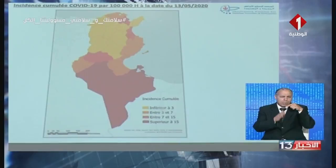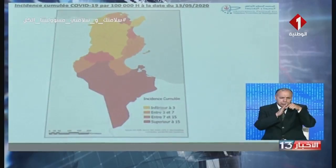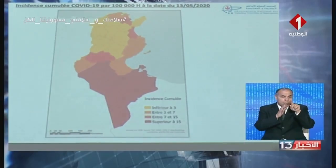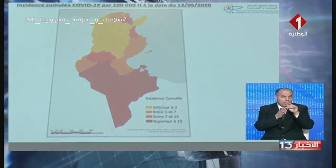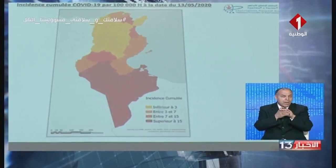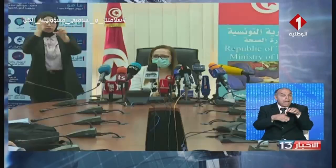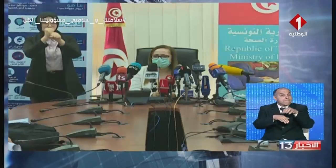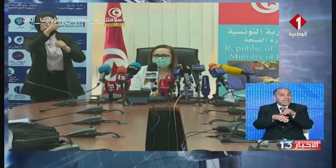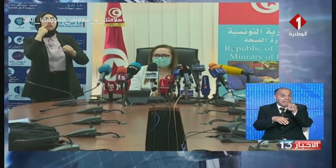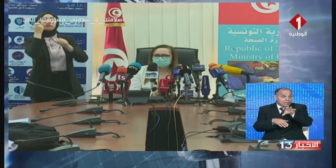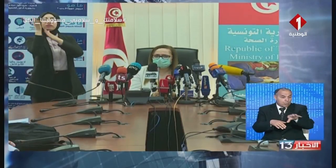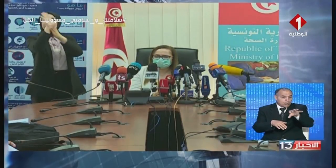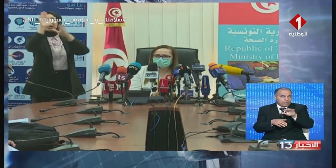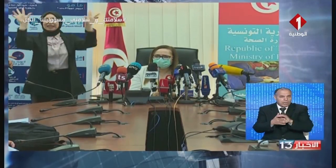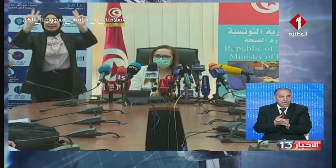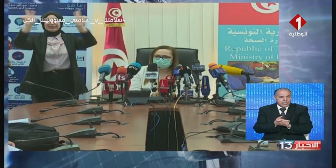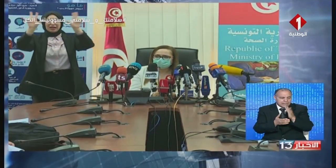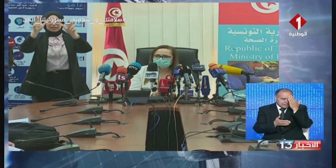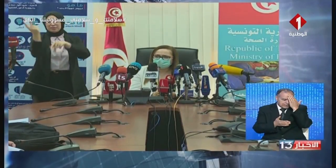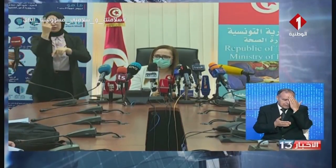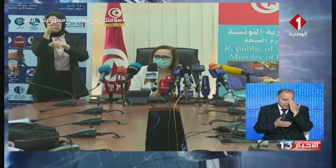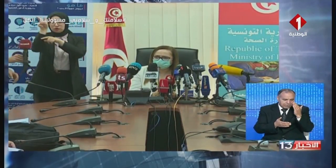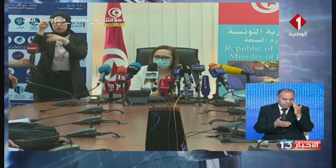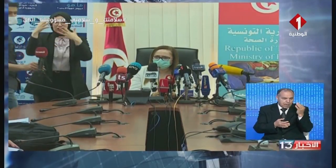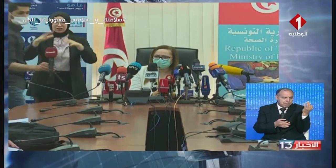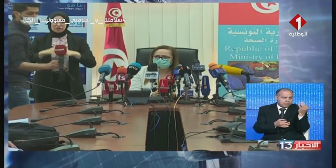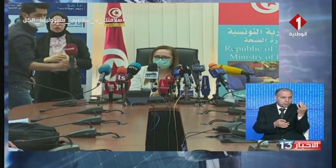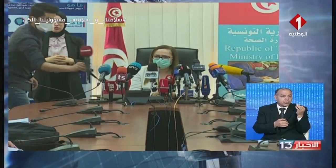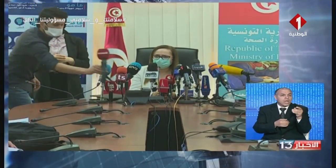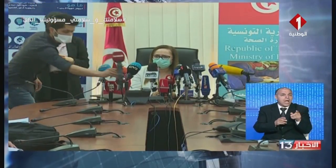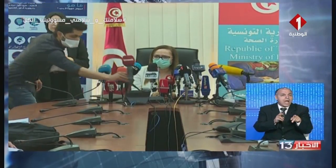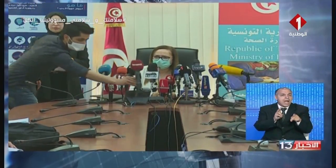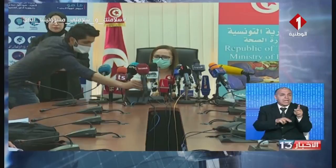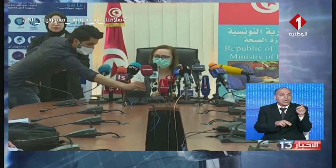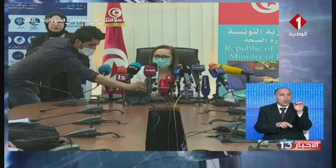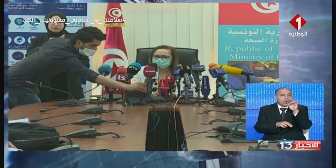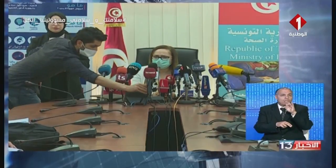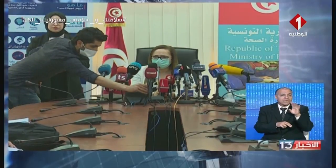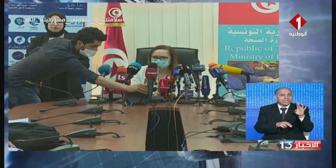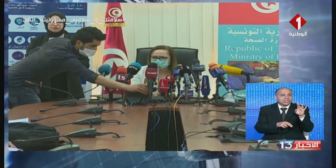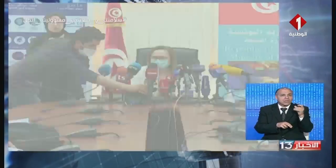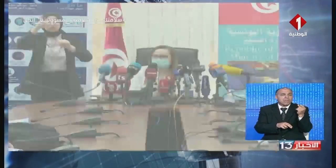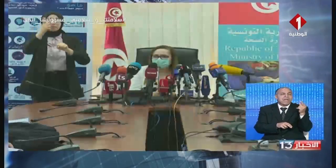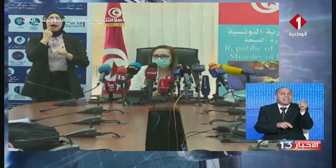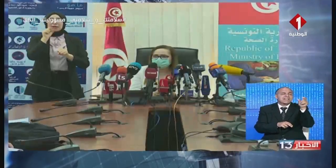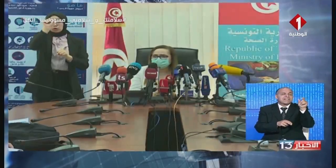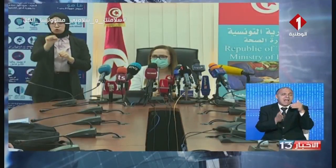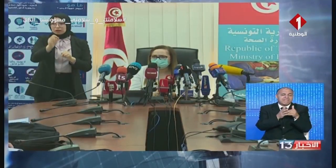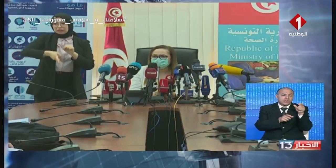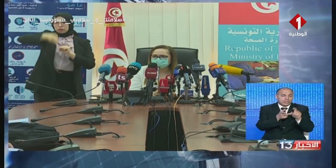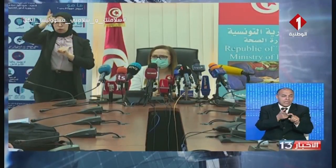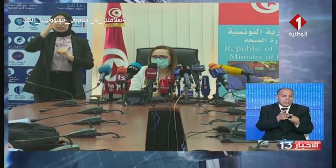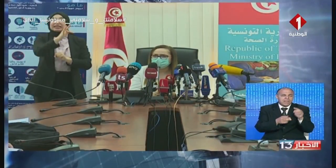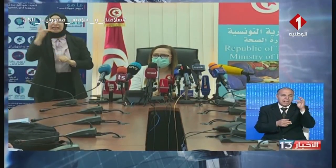هي المناطق اللي تعرف نسبة وقوع أكثر من 15 على 100 ألف ساكن هي خاصة